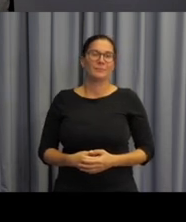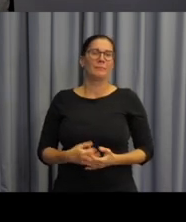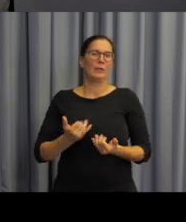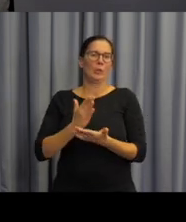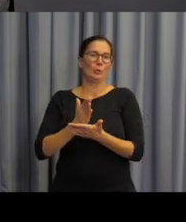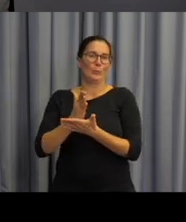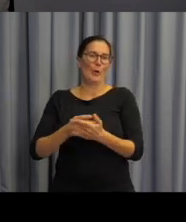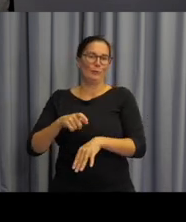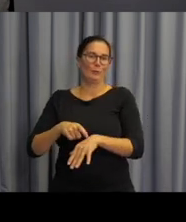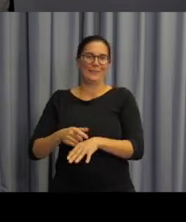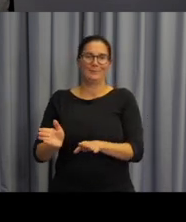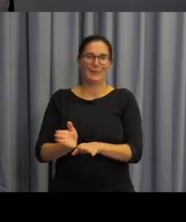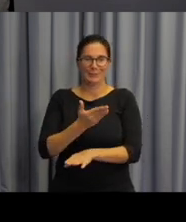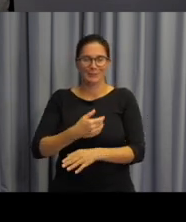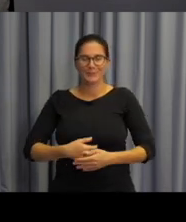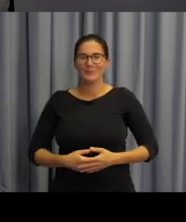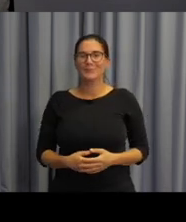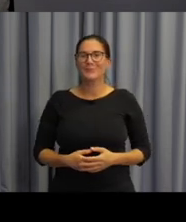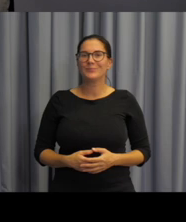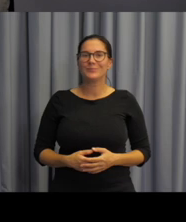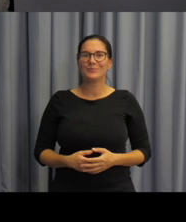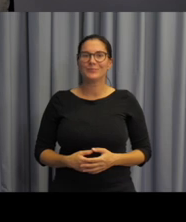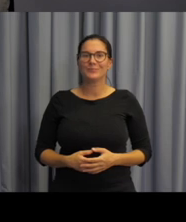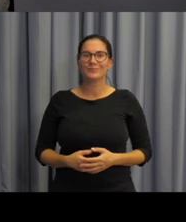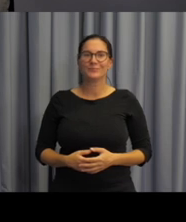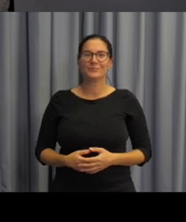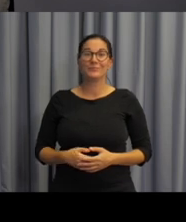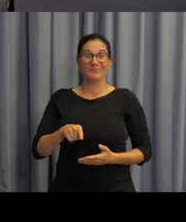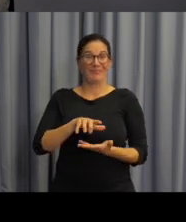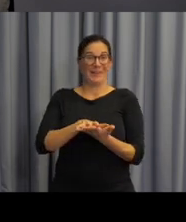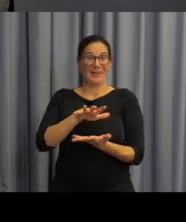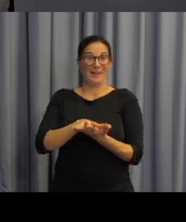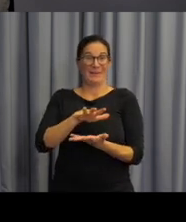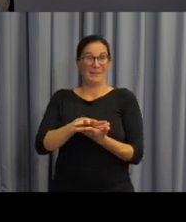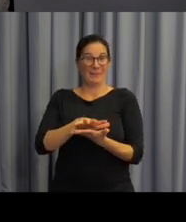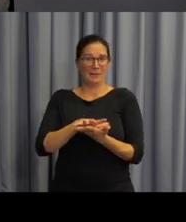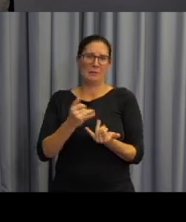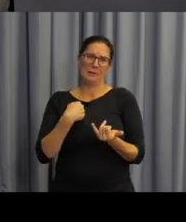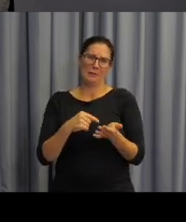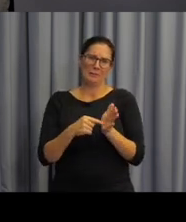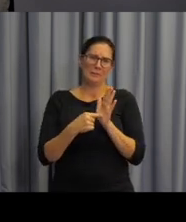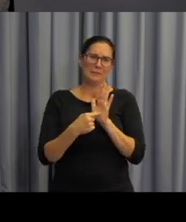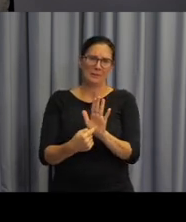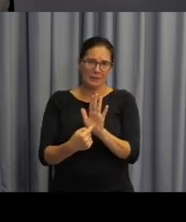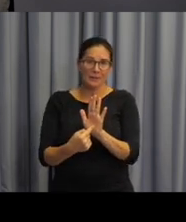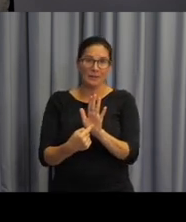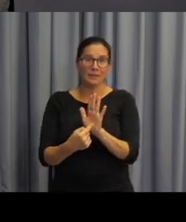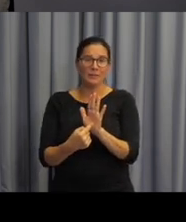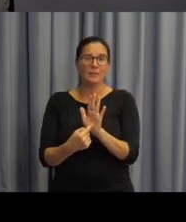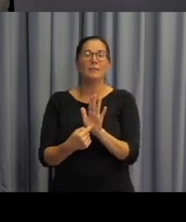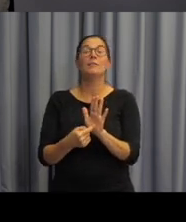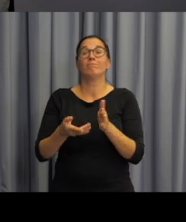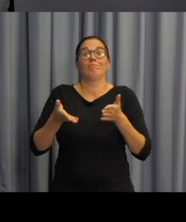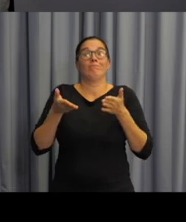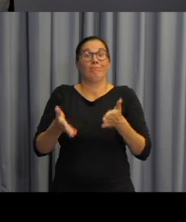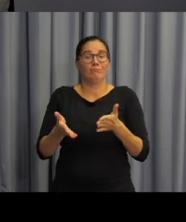André, jste v polovině času teď. Děkuji. Ten materiál, který tady představujeme, se